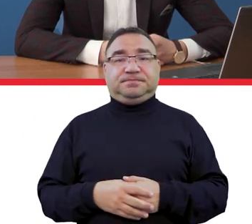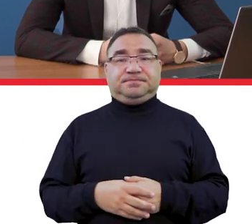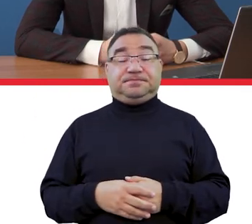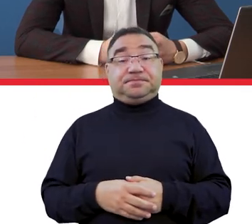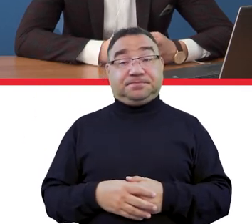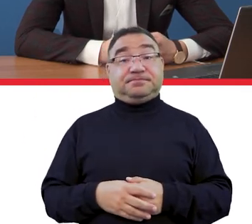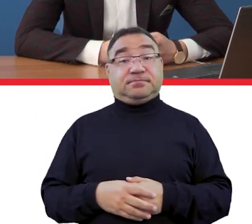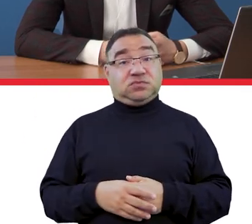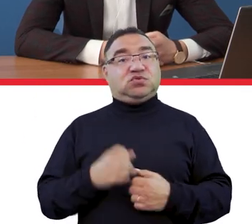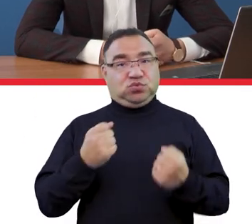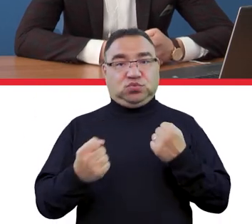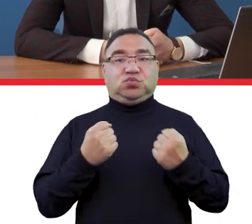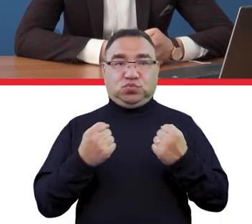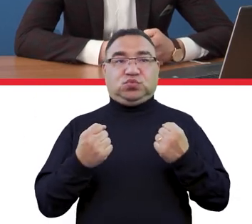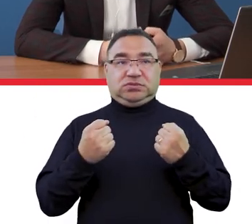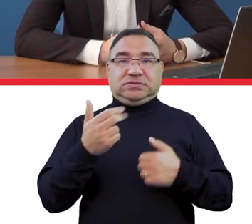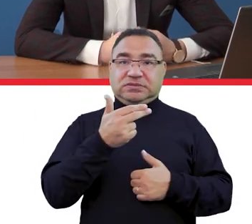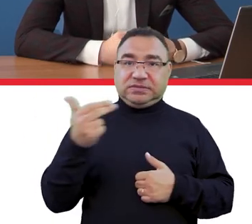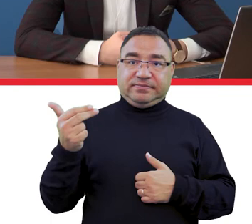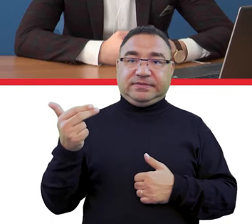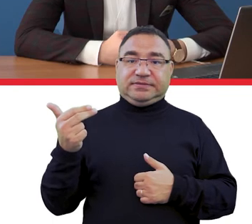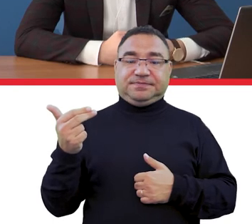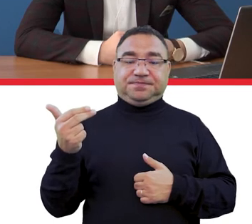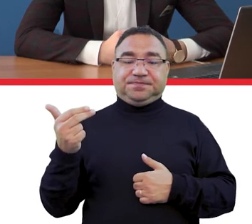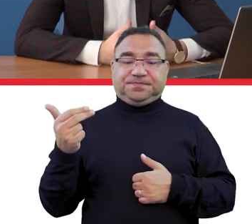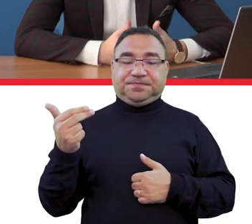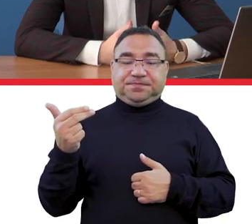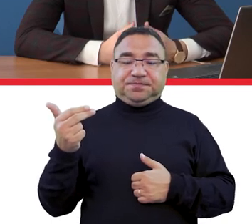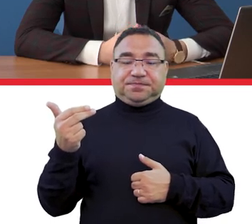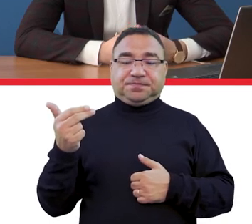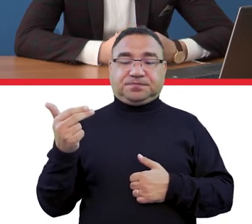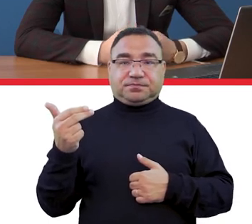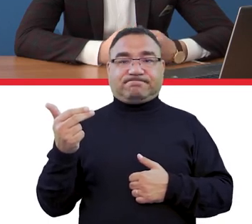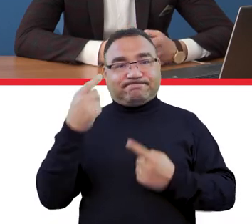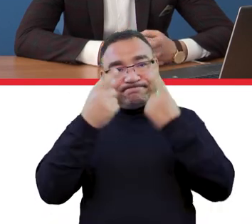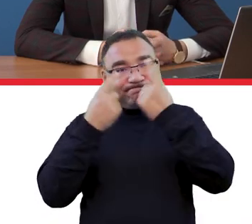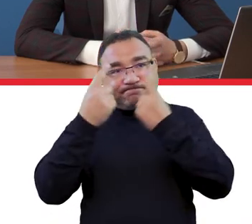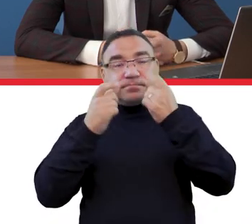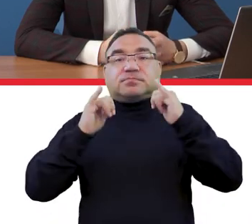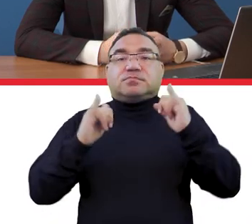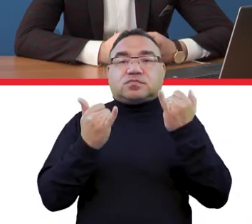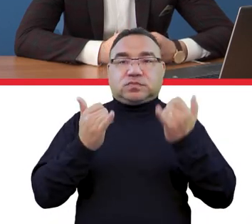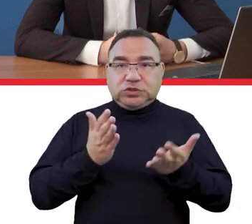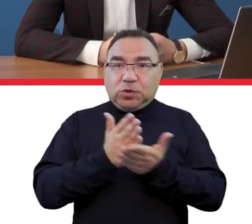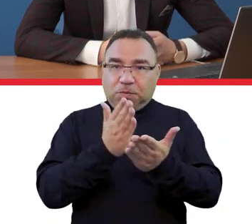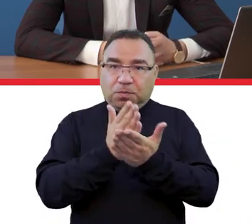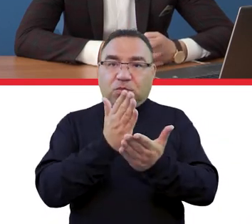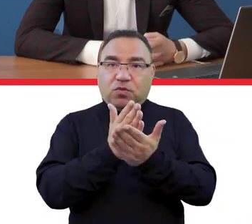pojemny punkt, bo oczywiście musimy znaleźć rozwiązania, które pomogą